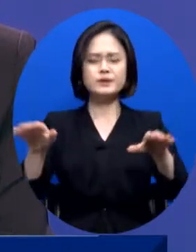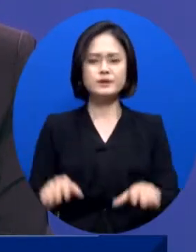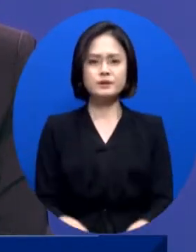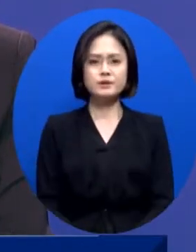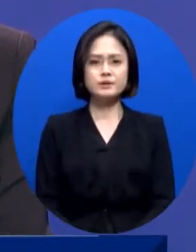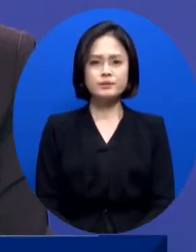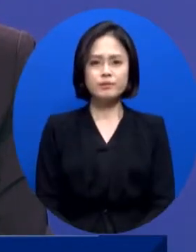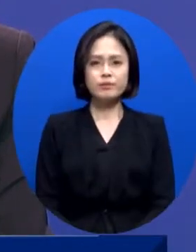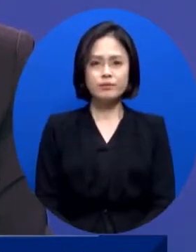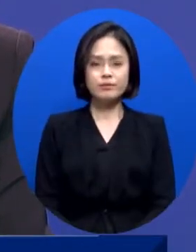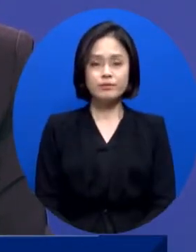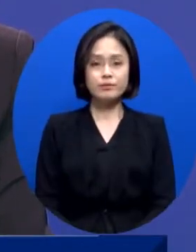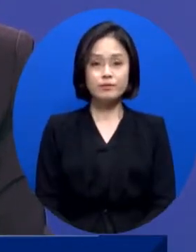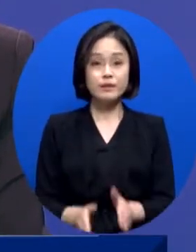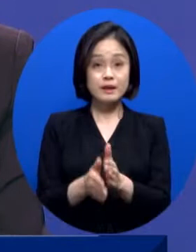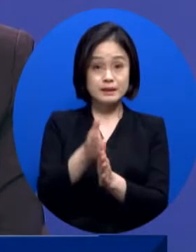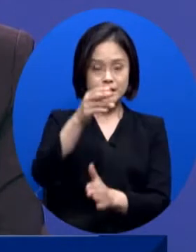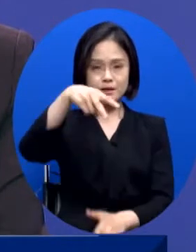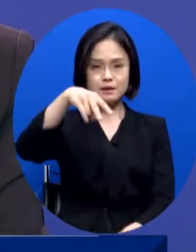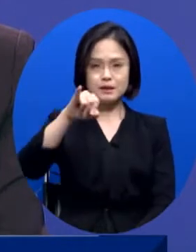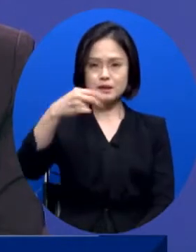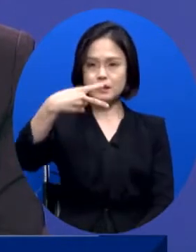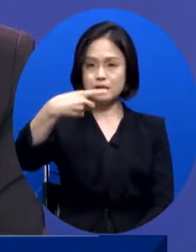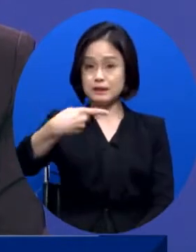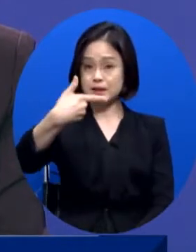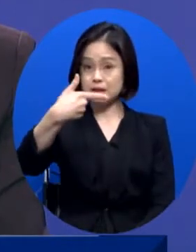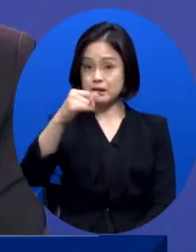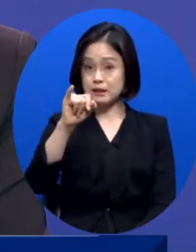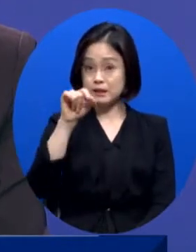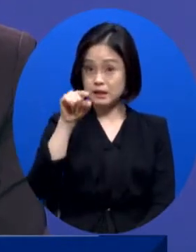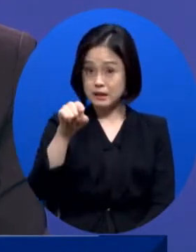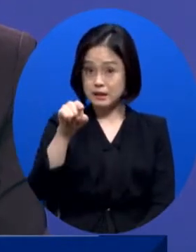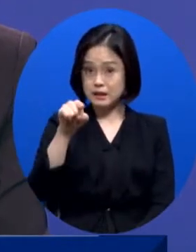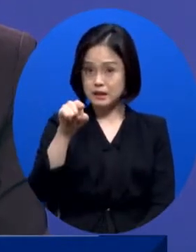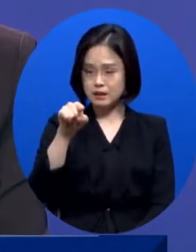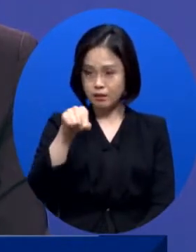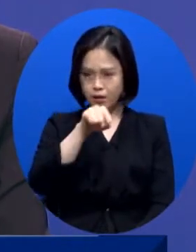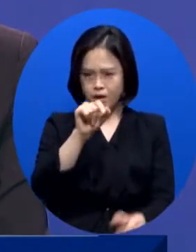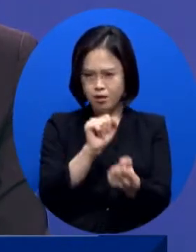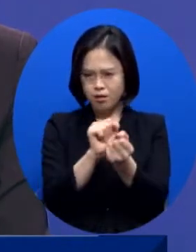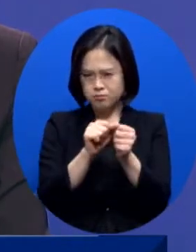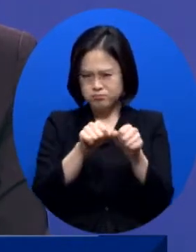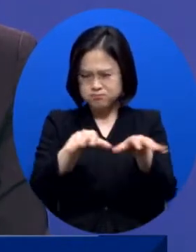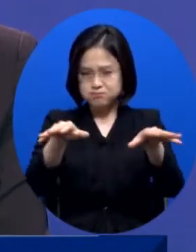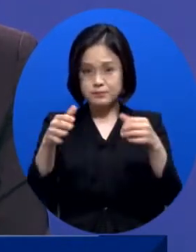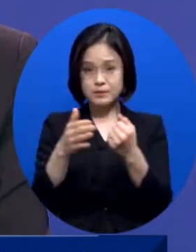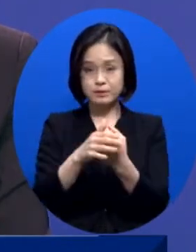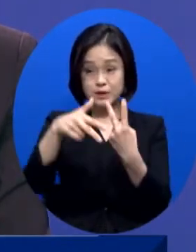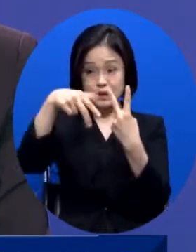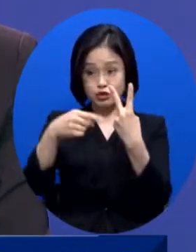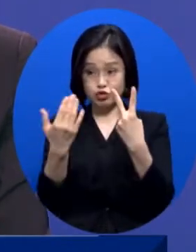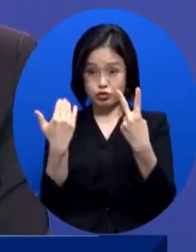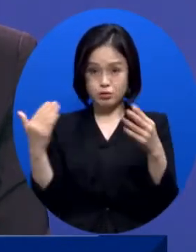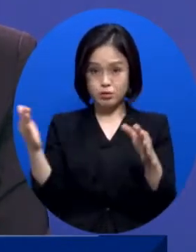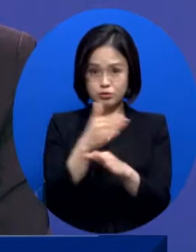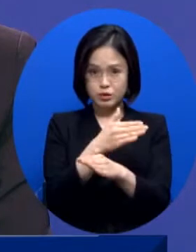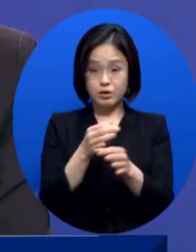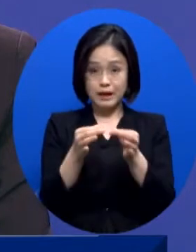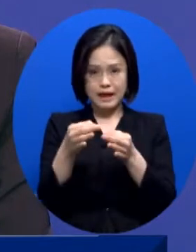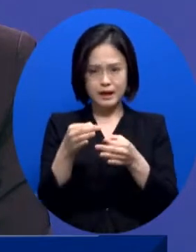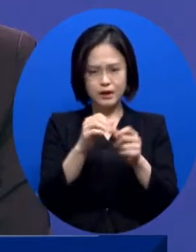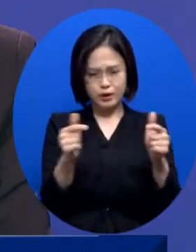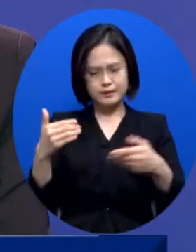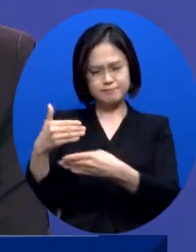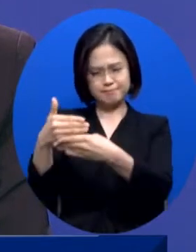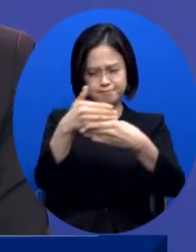호주 최대 광역도시 시드니가 지역감염 확산으로 지난 2주 전부터 봉쇄 조치에 들어갔습니다. 자세한 소식은 황세준 통신원이